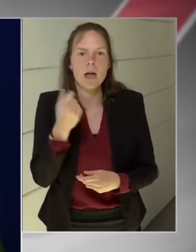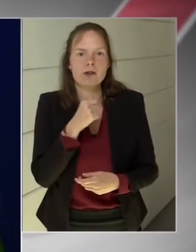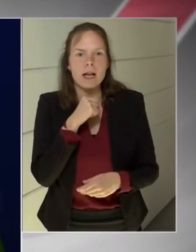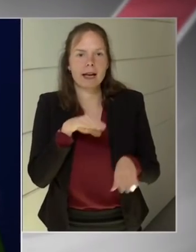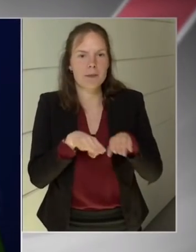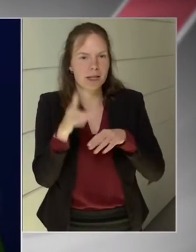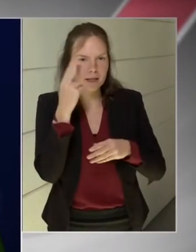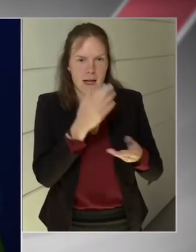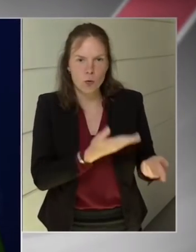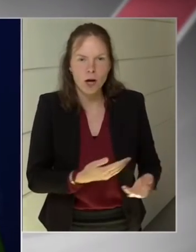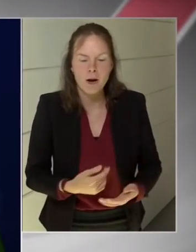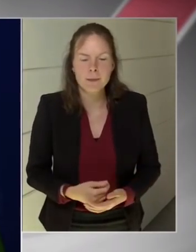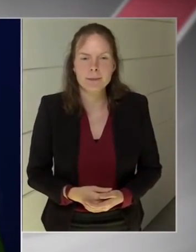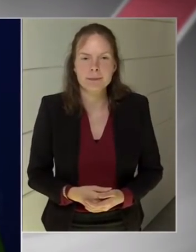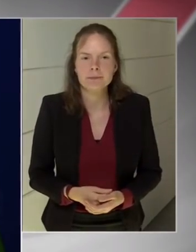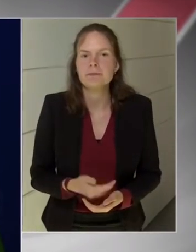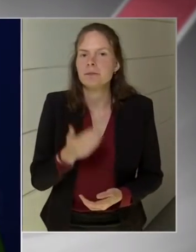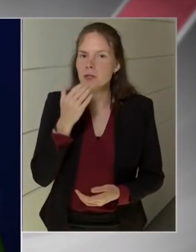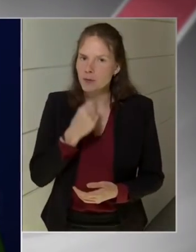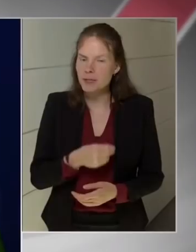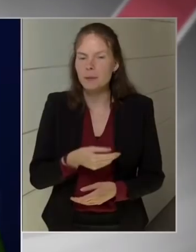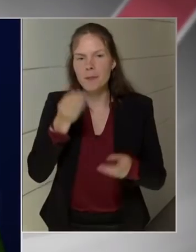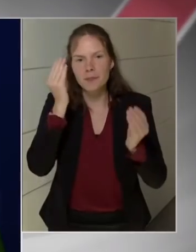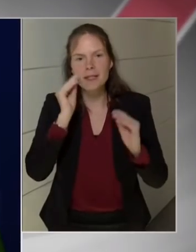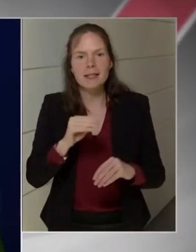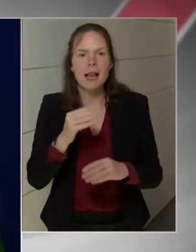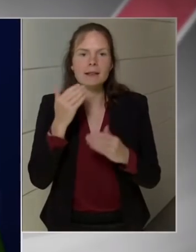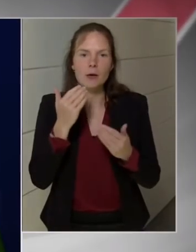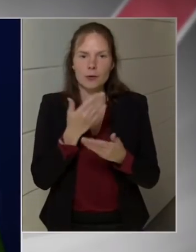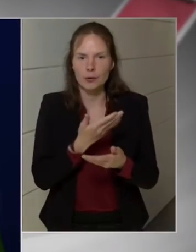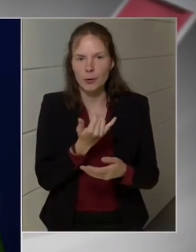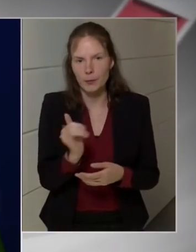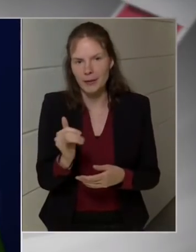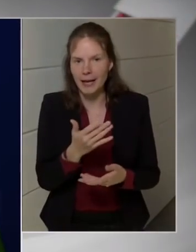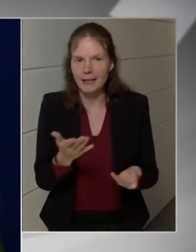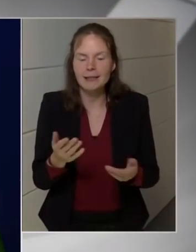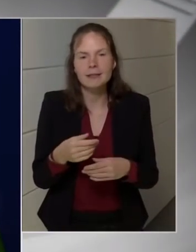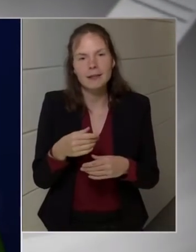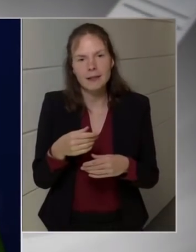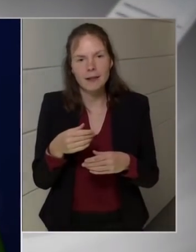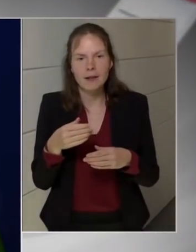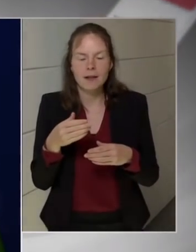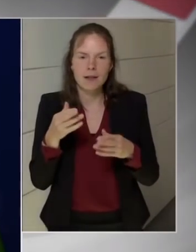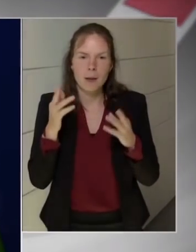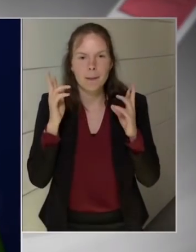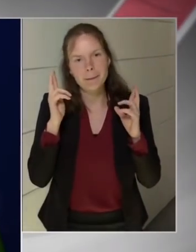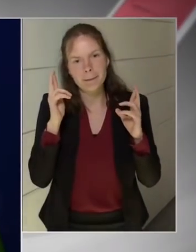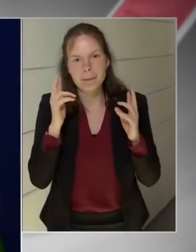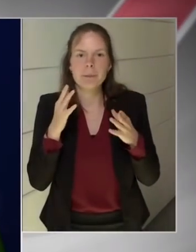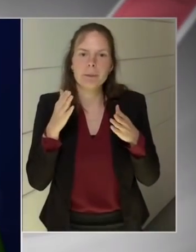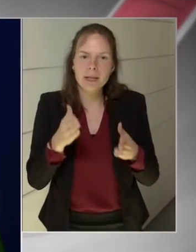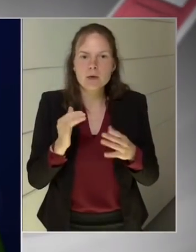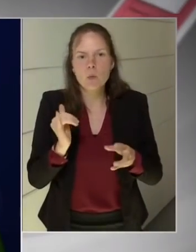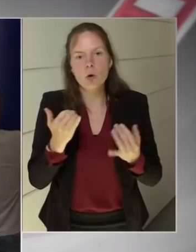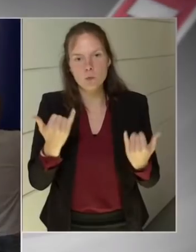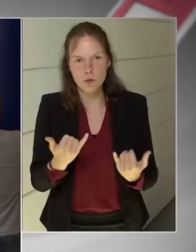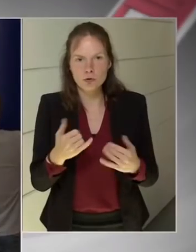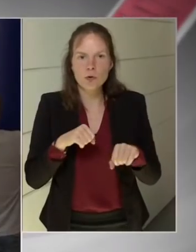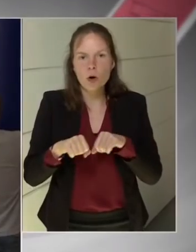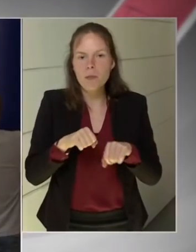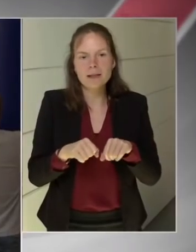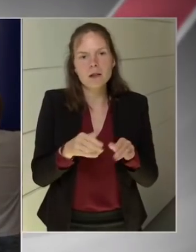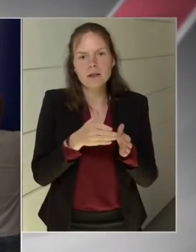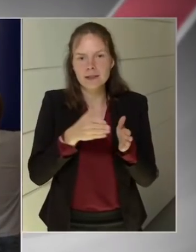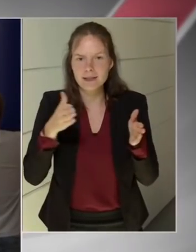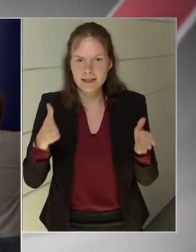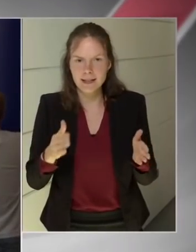most is a gazdaság kérdése volt, és a háborúval összefüggő helyzet. Ezzel kapcsolatban születtek döntések, át is adnám a szót Gulyás Gergely